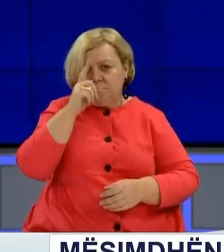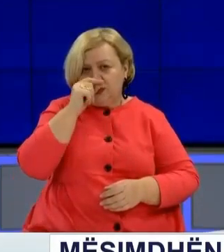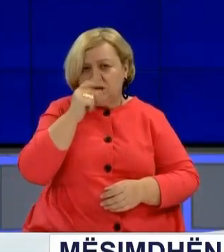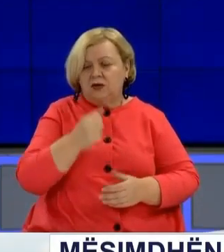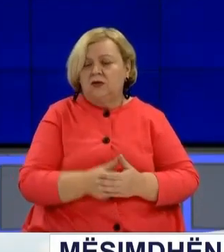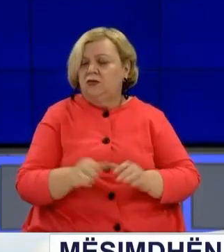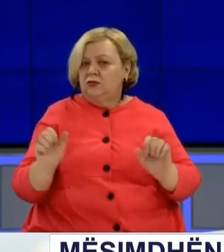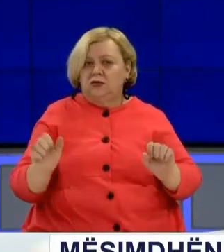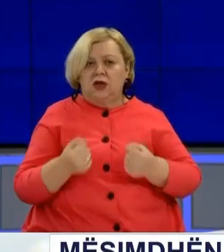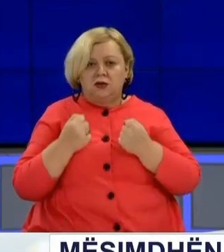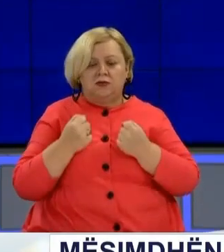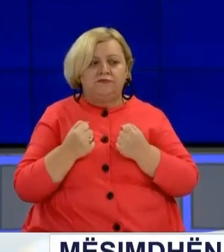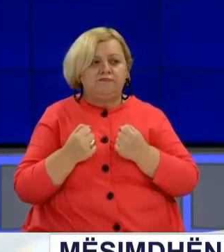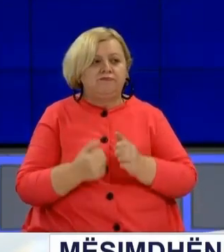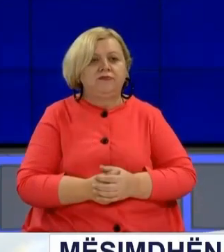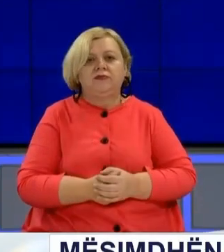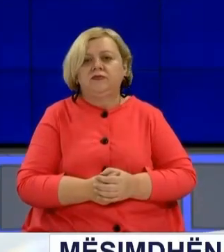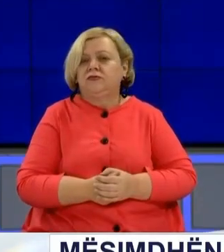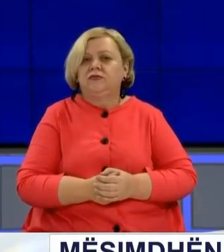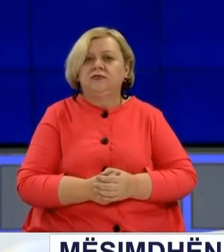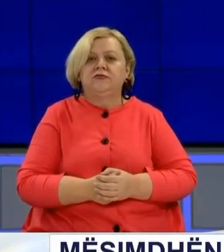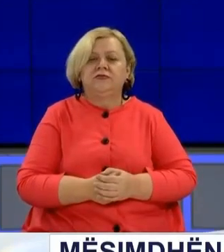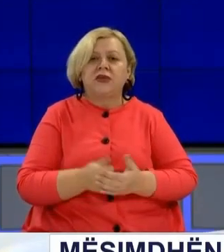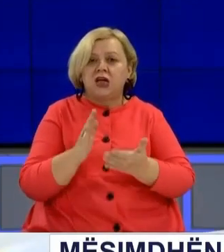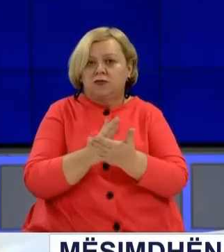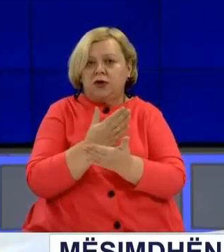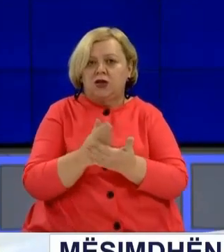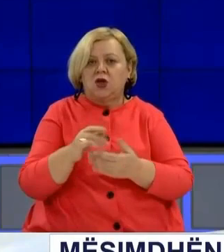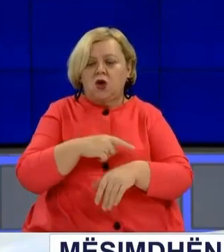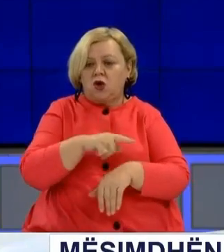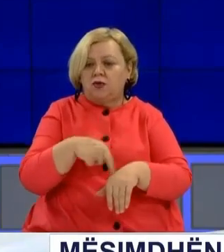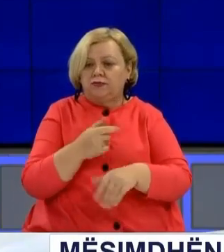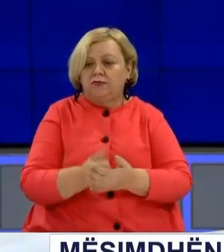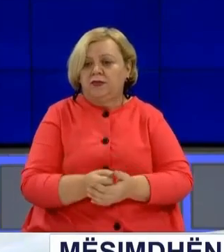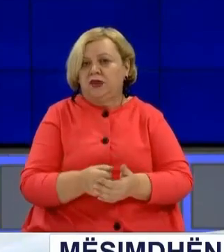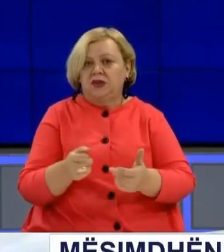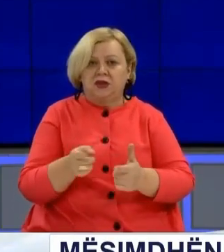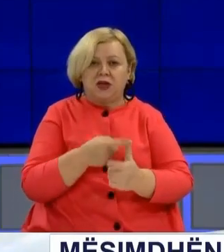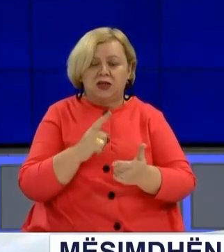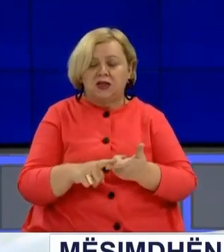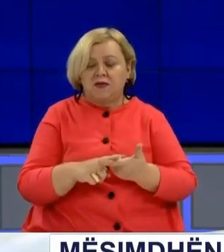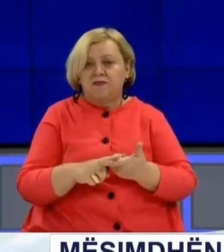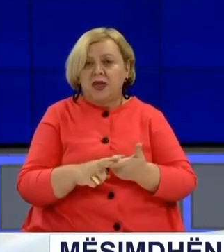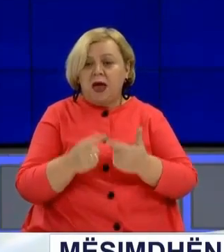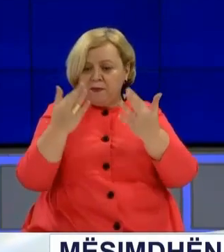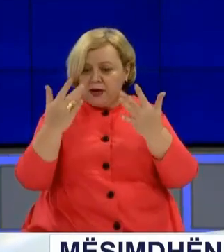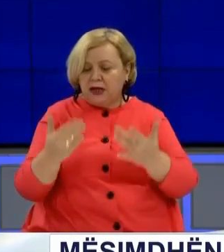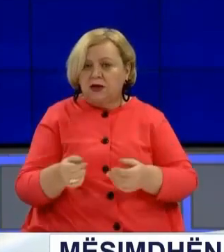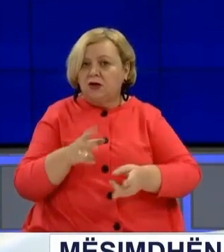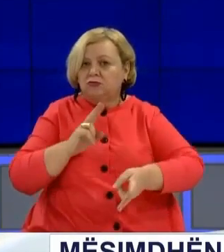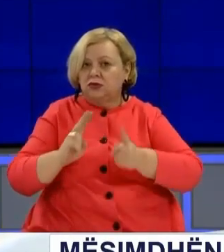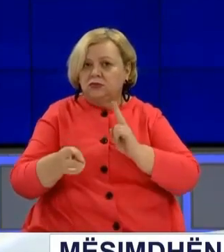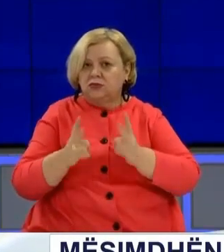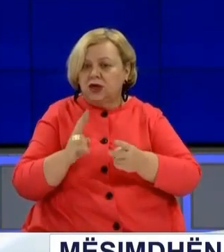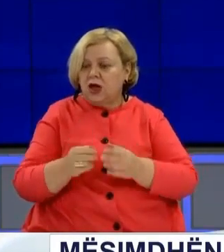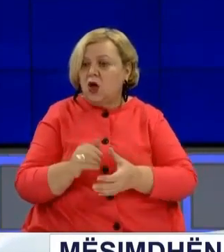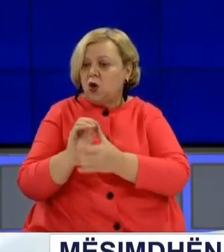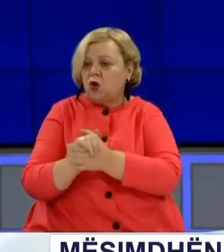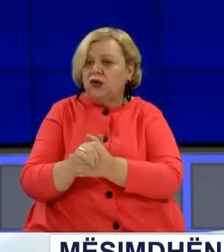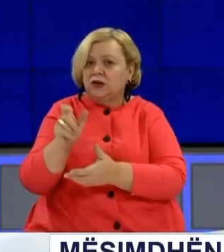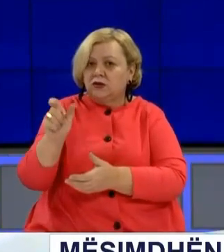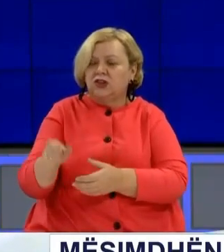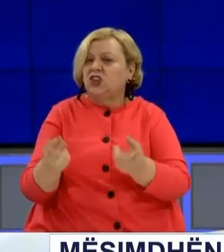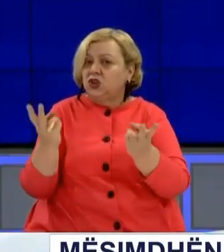zavënsojmë duke i shpërndarë oret të kolegët i rëbje fjalla nëse preket mësim nësimi mëllansit matematikës, së kolegët që janë brënda shkollës të